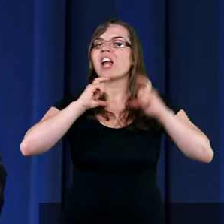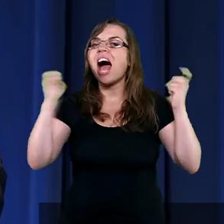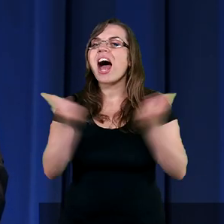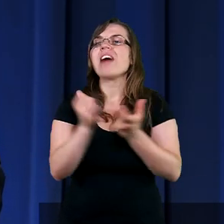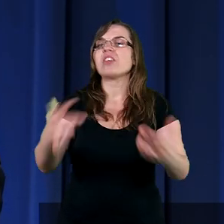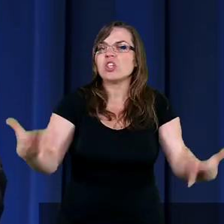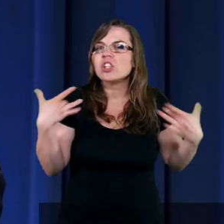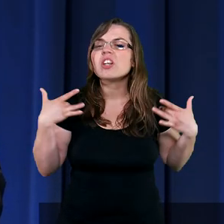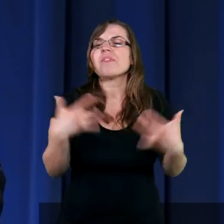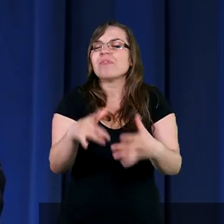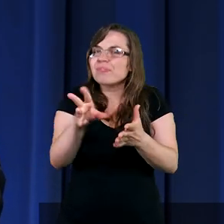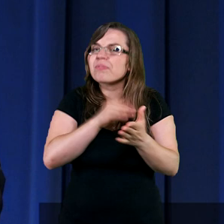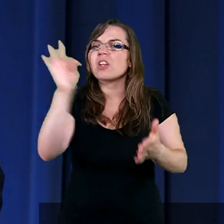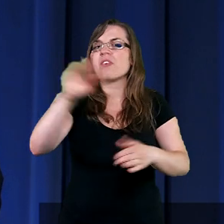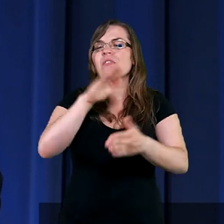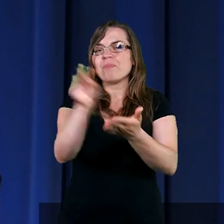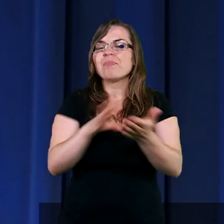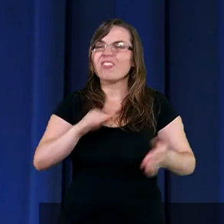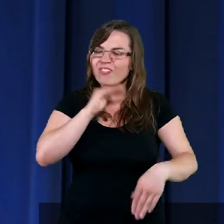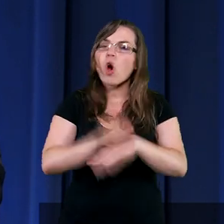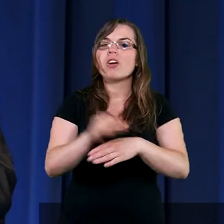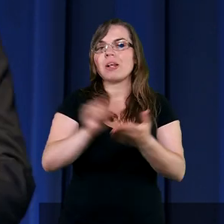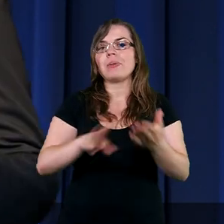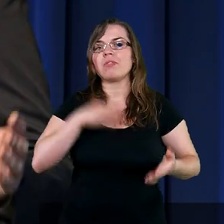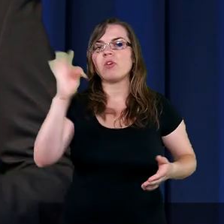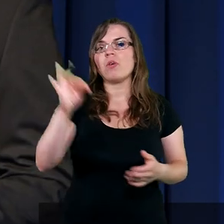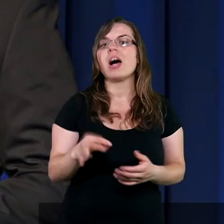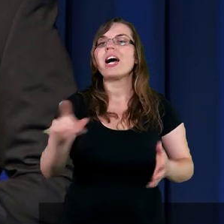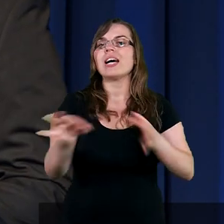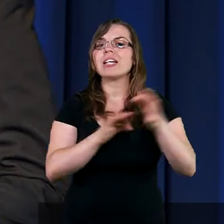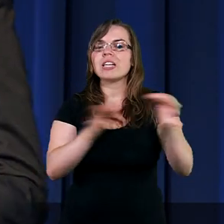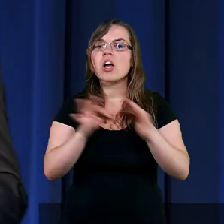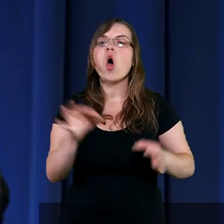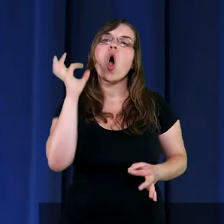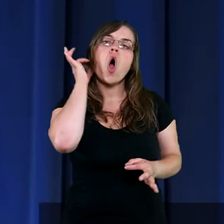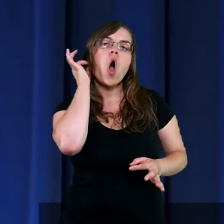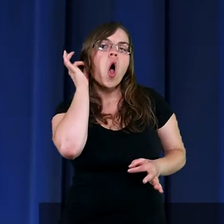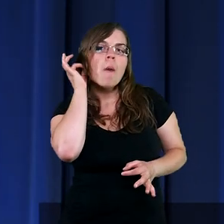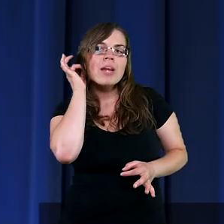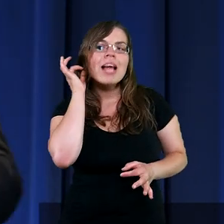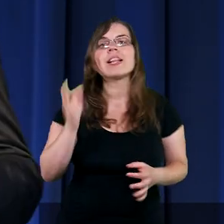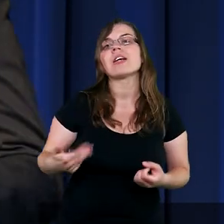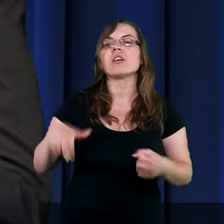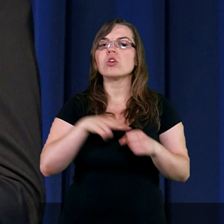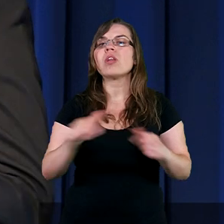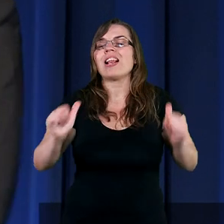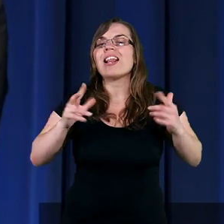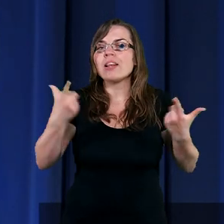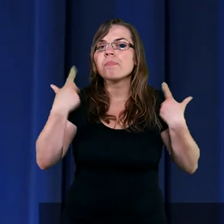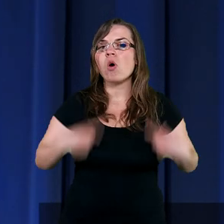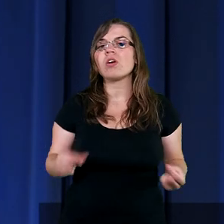żyć, iść przez życie z nadzieją. Historia kobiety nazywała się,